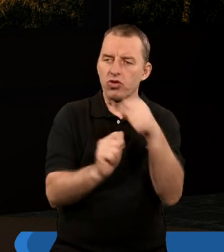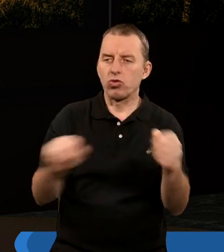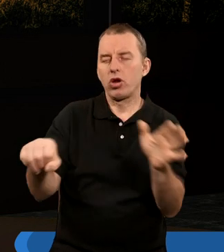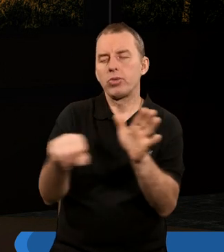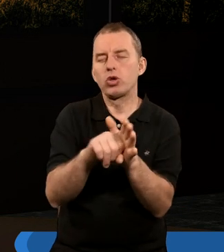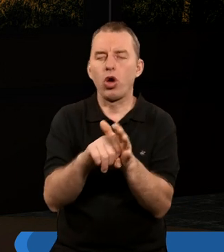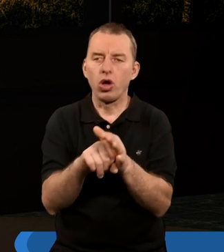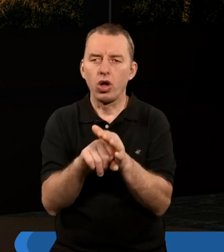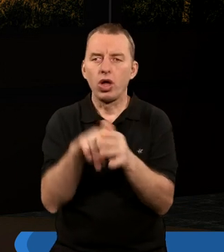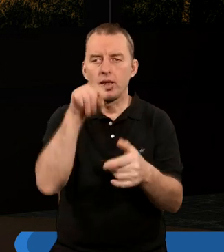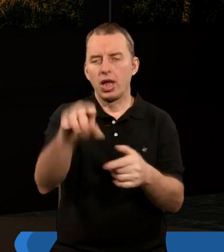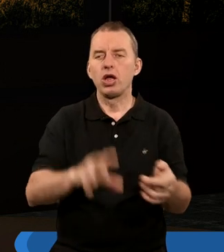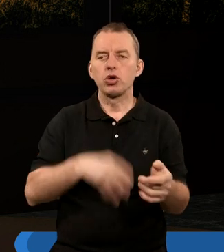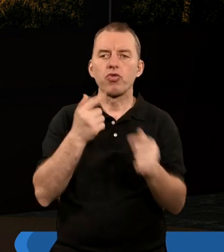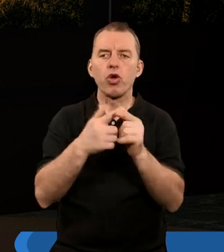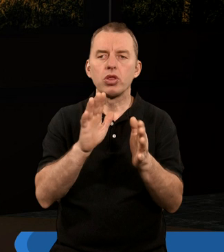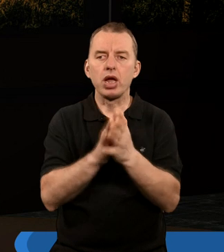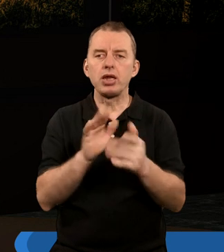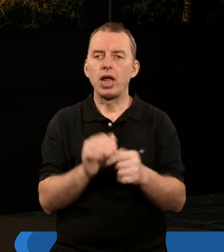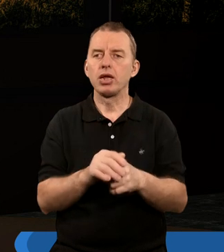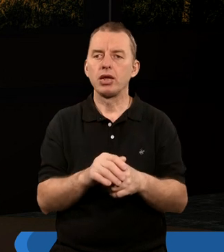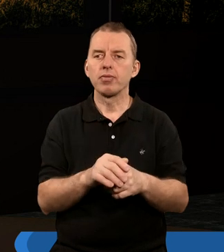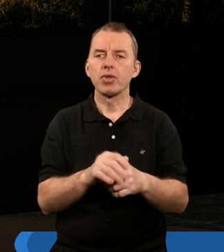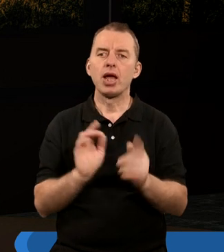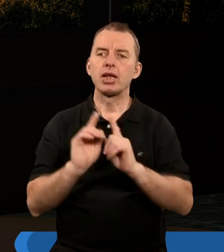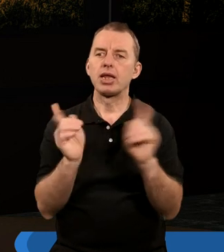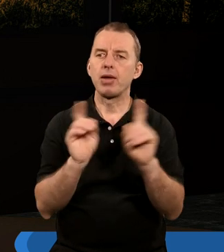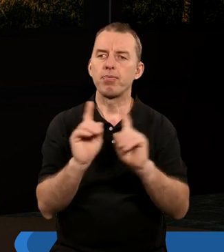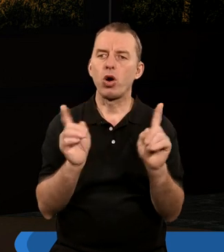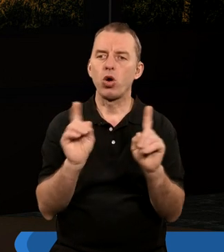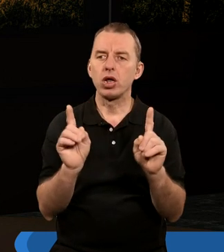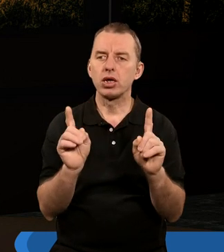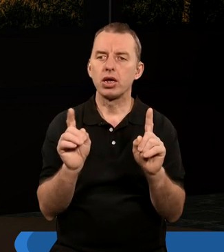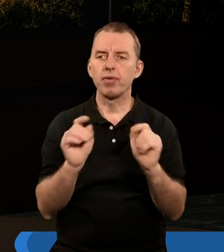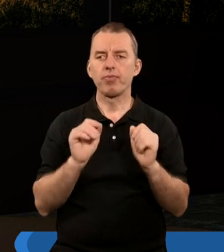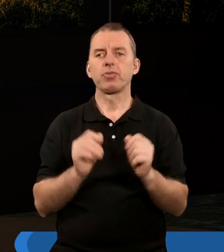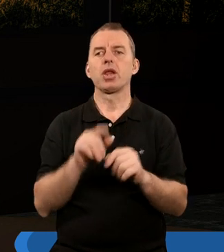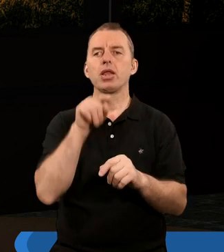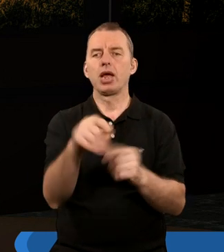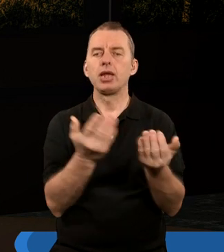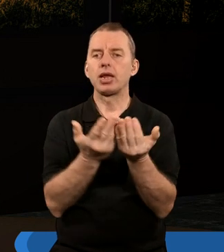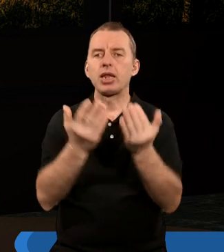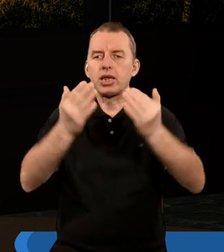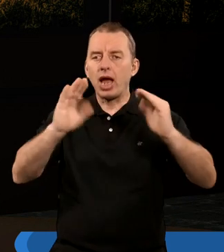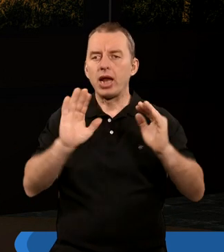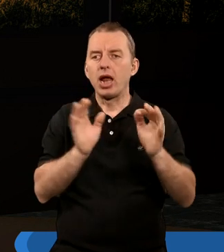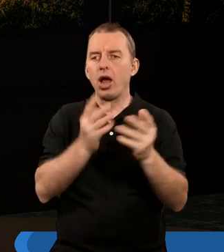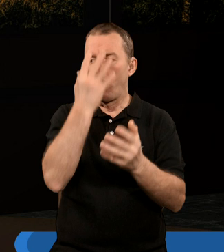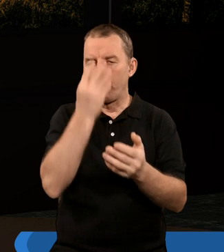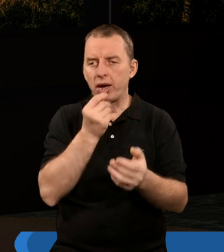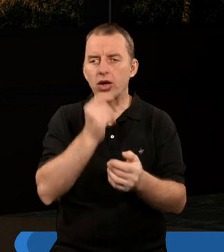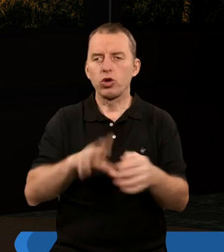też do tej świątynnej symboliki, tej sceny świątynnej, możemy